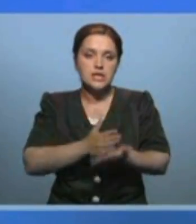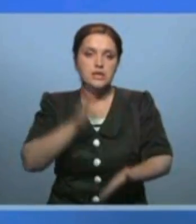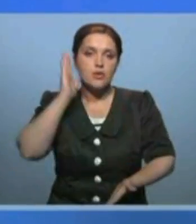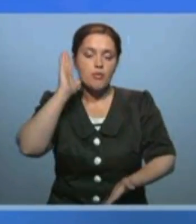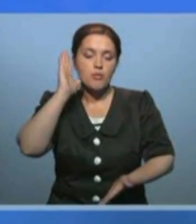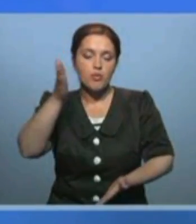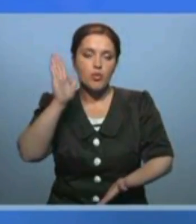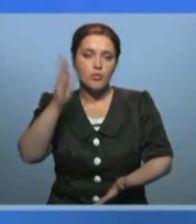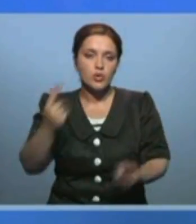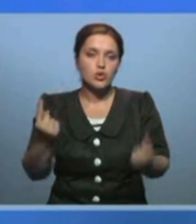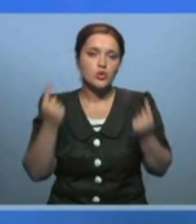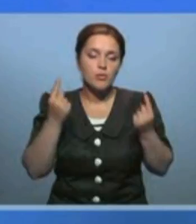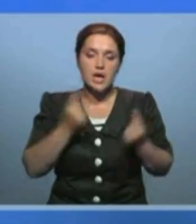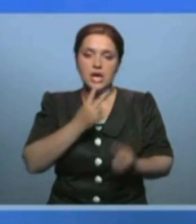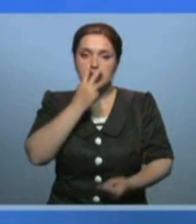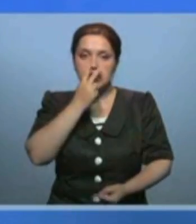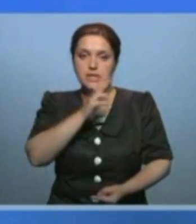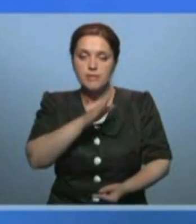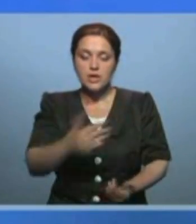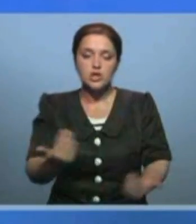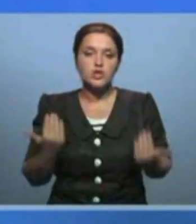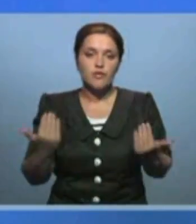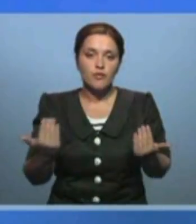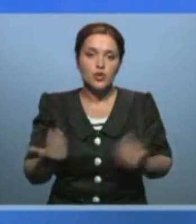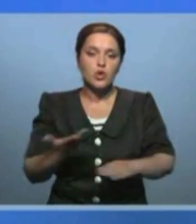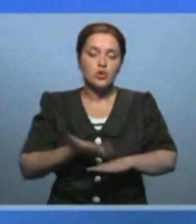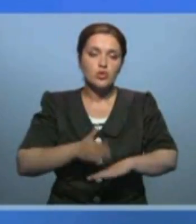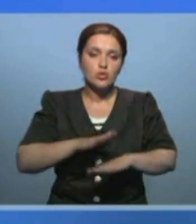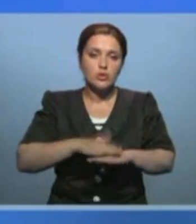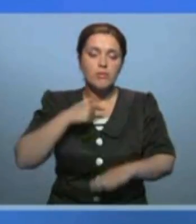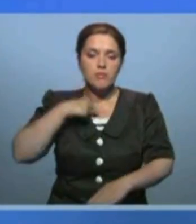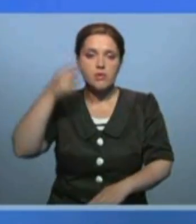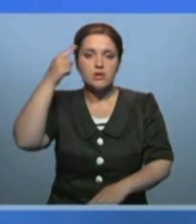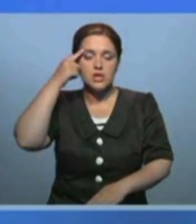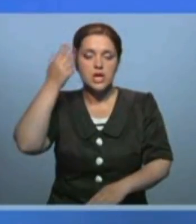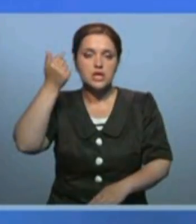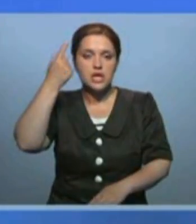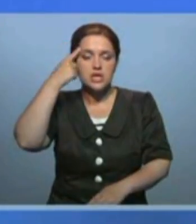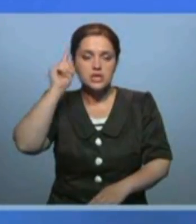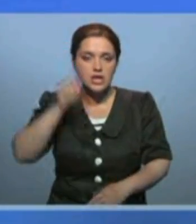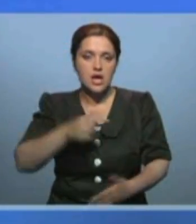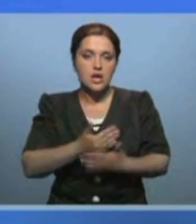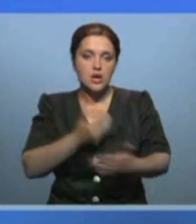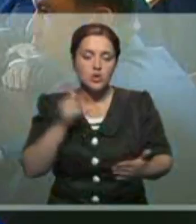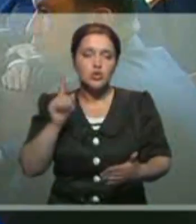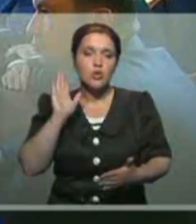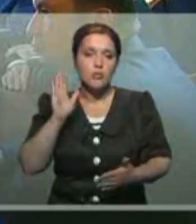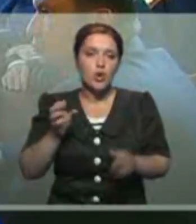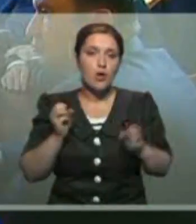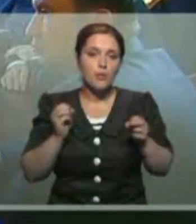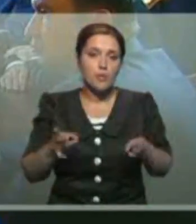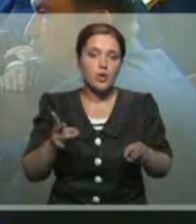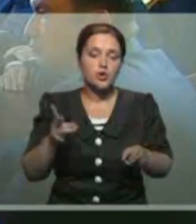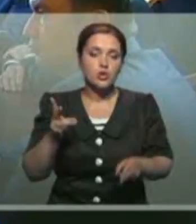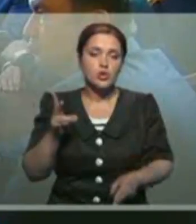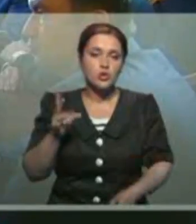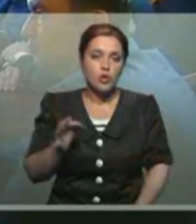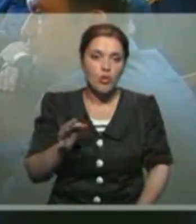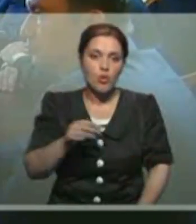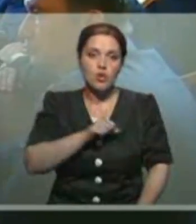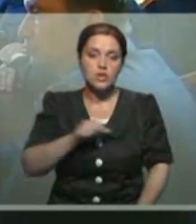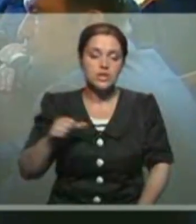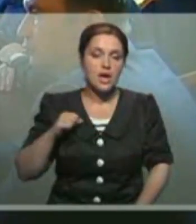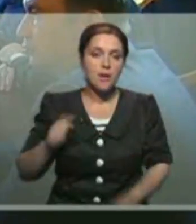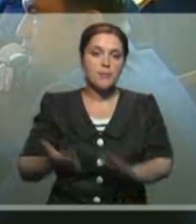сегодняшние трудности, тенденции, которых мы предполагали, что будут такие риски. Но сам, так сказать, корень